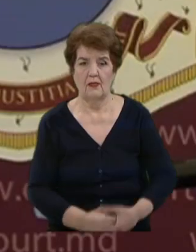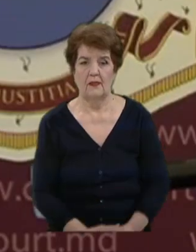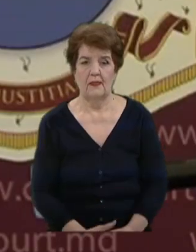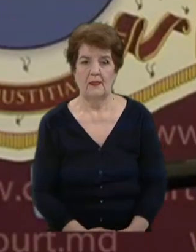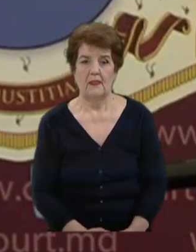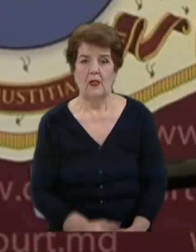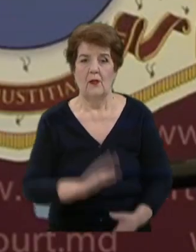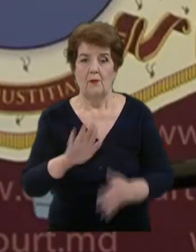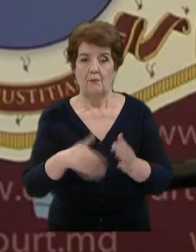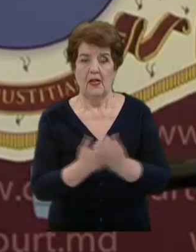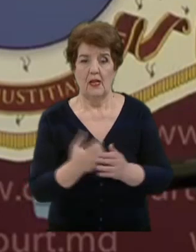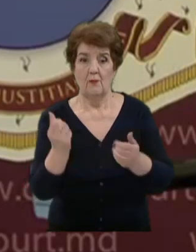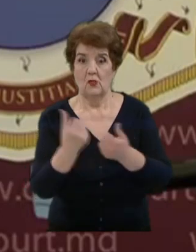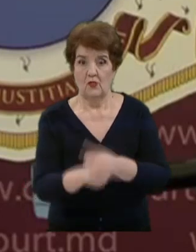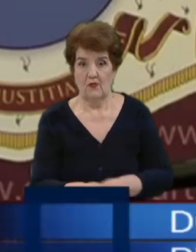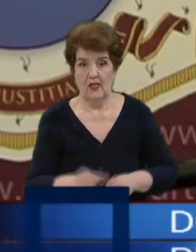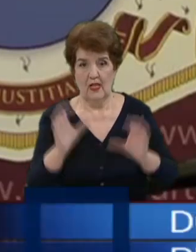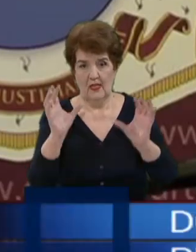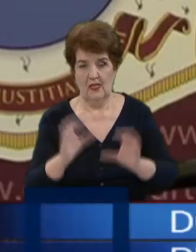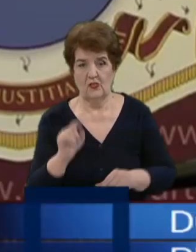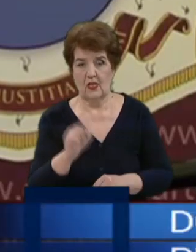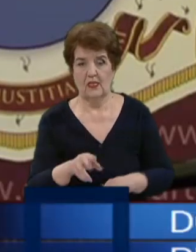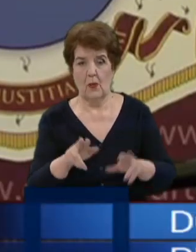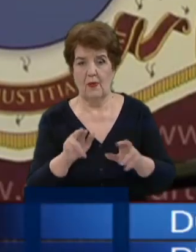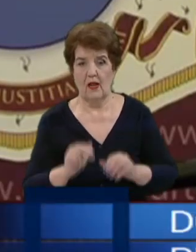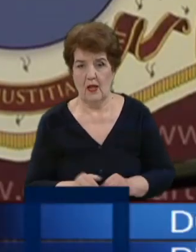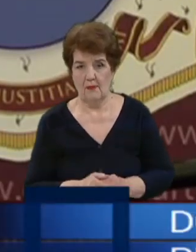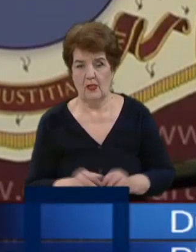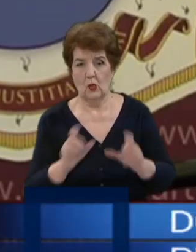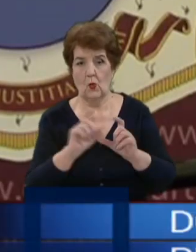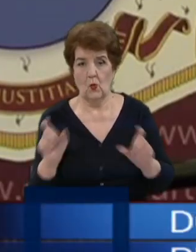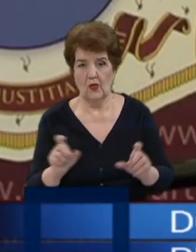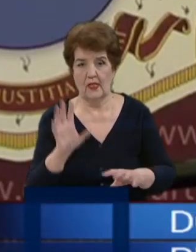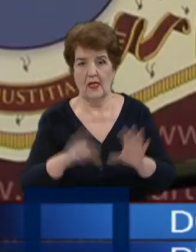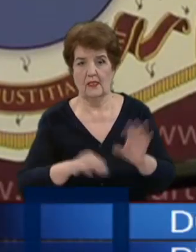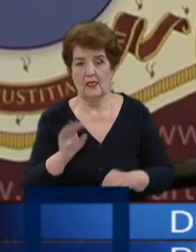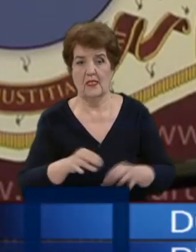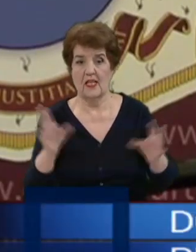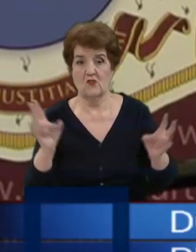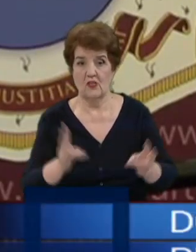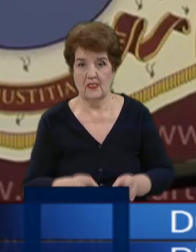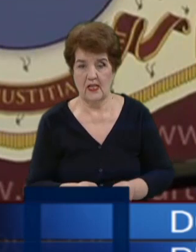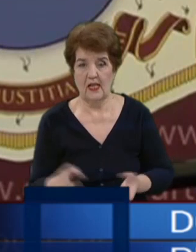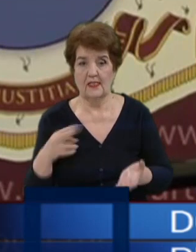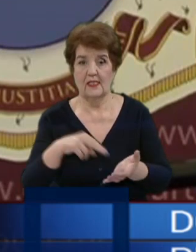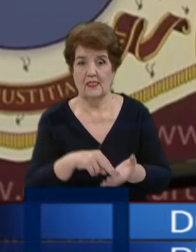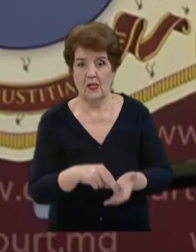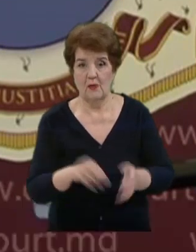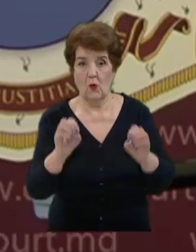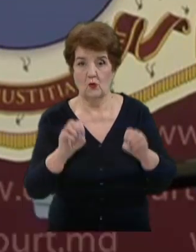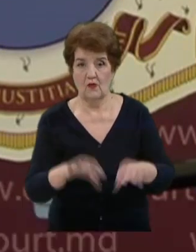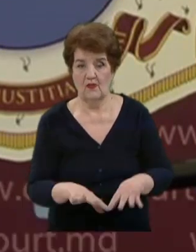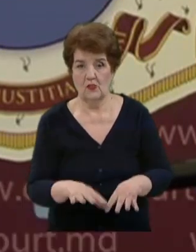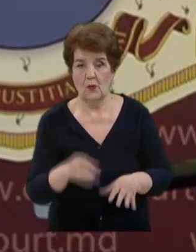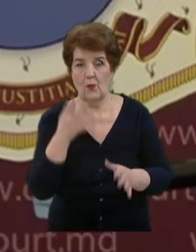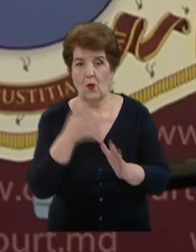Până la modificarea legii de către Parlament, Curtea a considerat necesar să stabelească o soluție